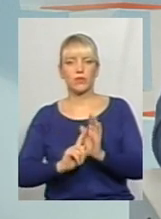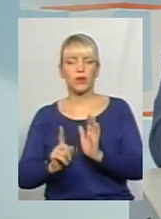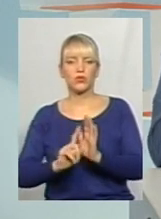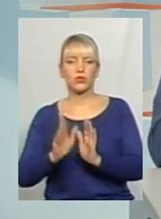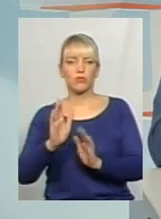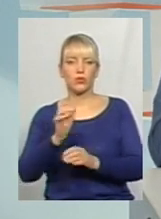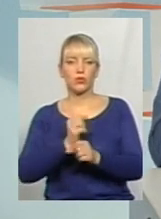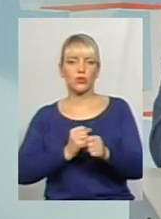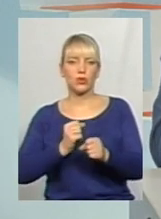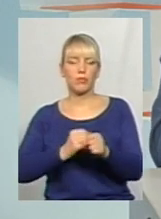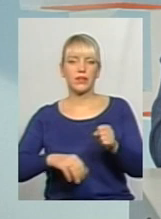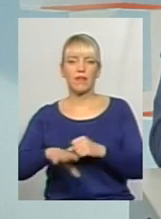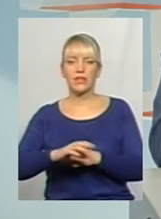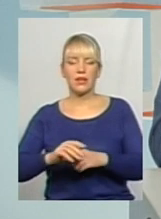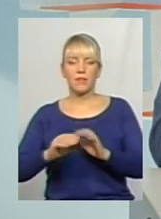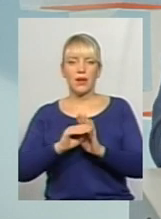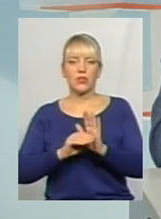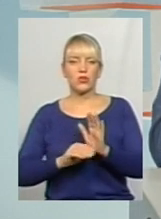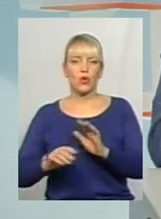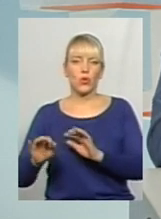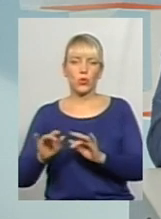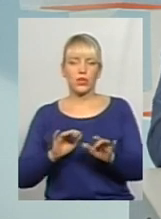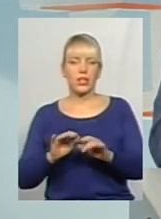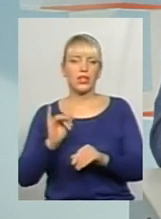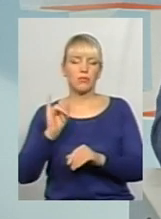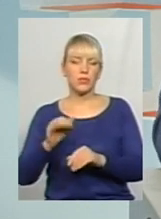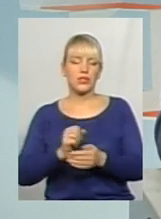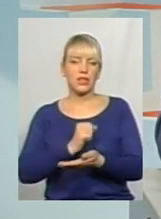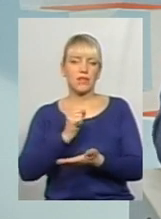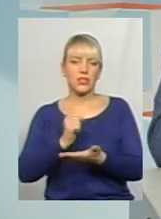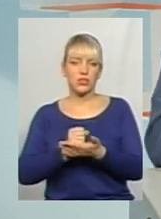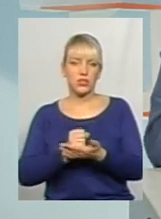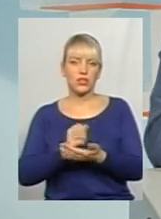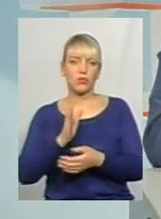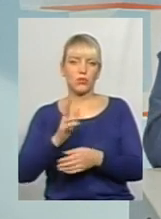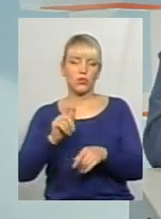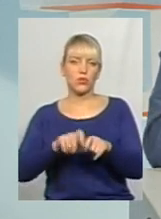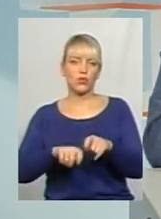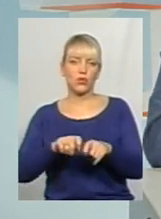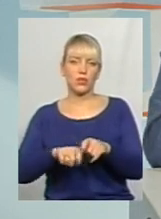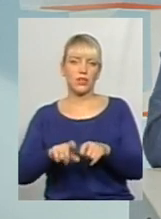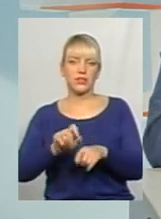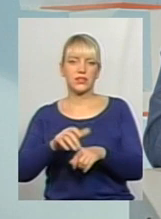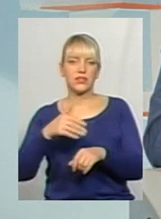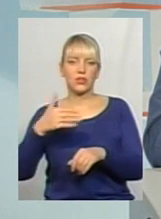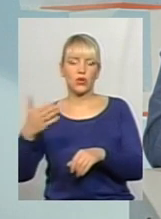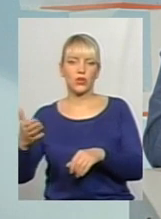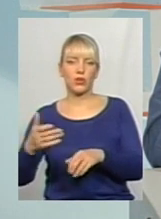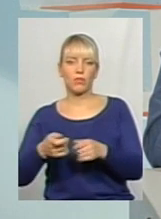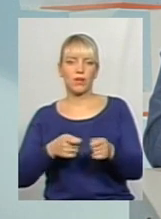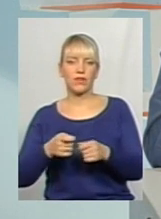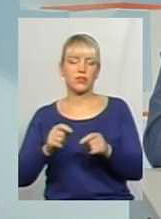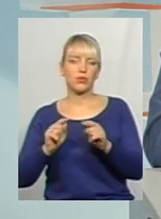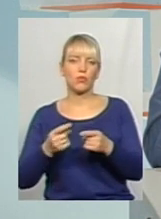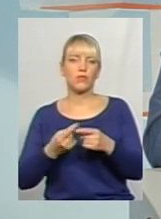розроблені всі маршрути і затверджені, і вони будуть контролюватися зі сторони управління. Тому в